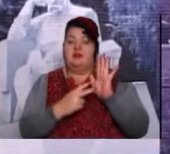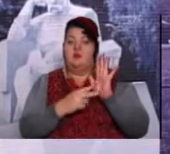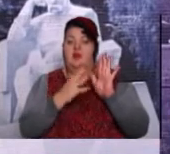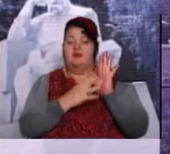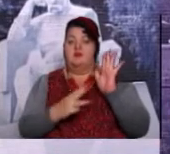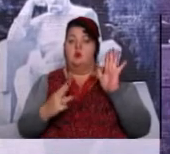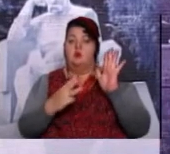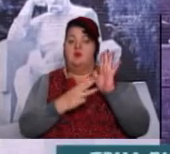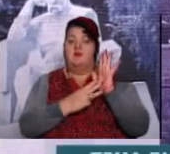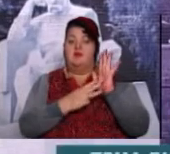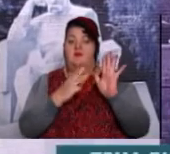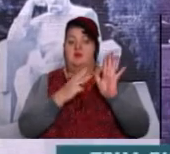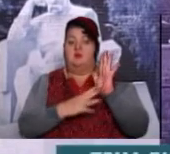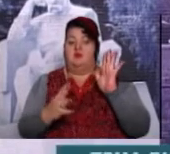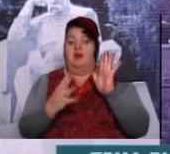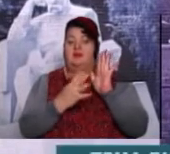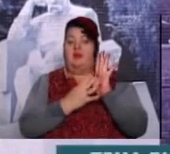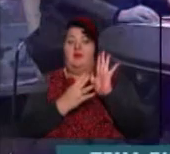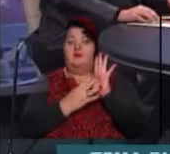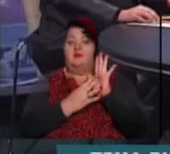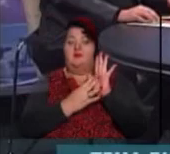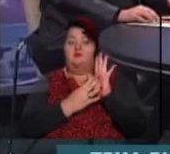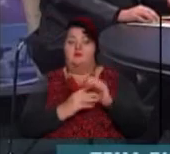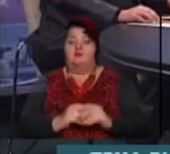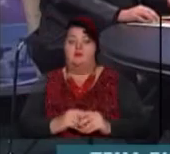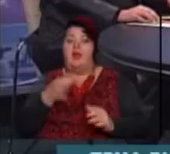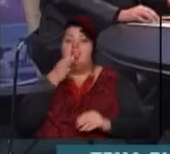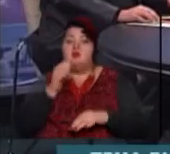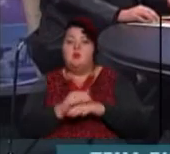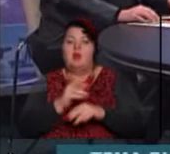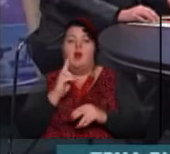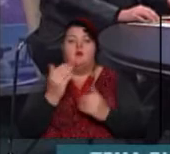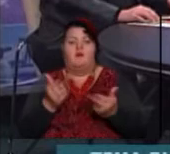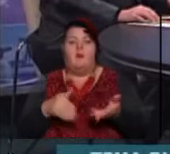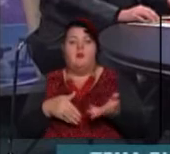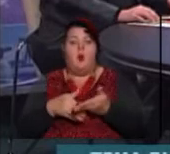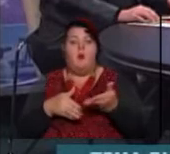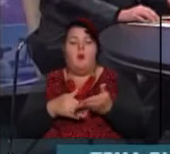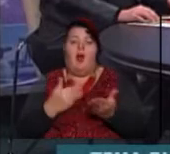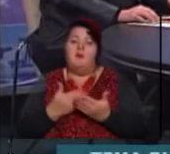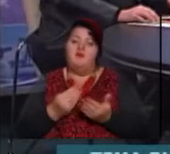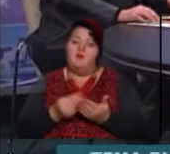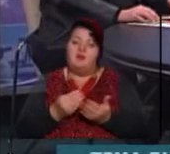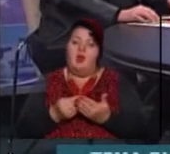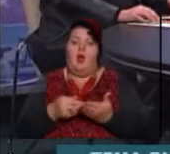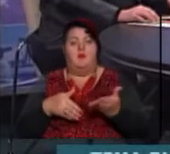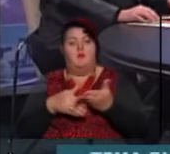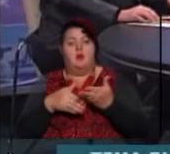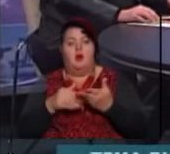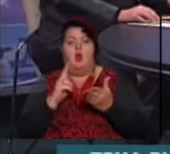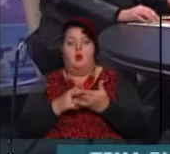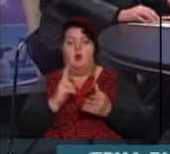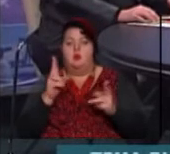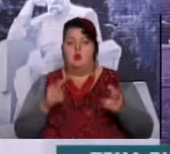89 Скажіть, будь ласка, хто допомагає вам? От фінансово, матеріально, хтось підтримує вашу